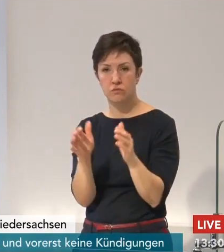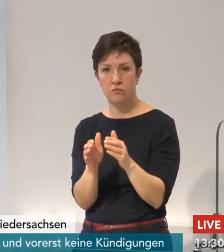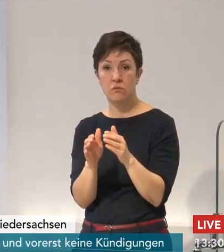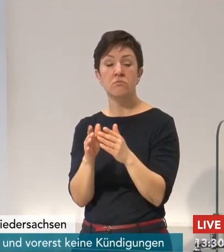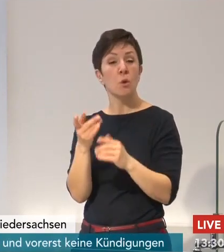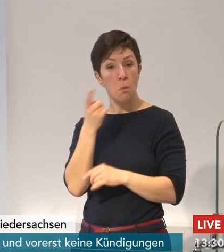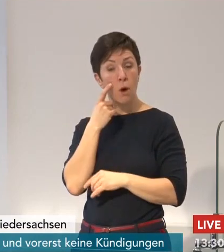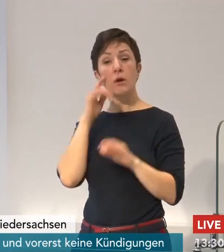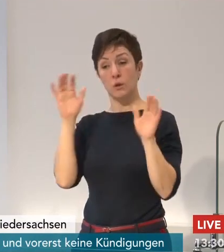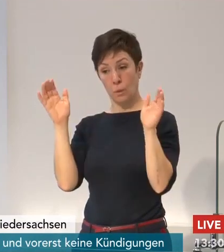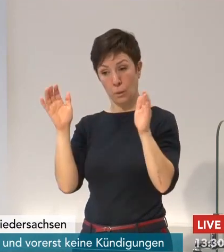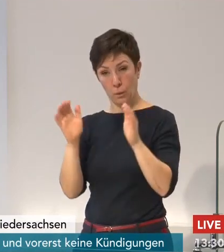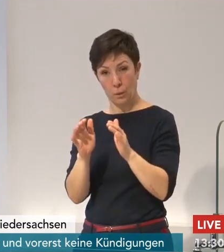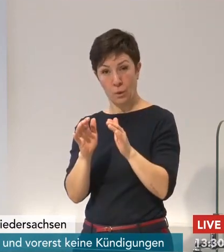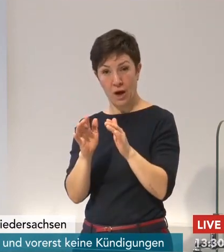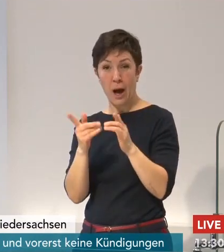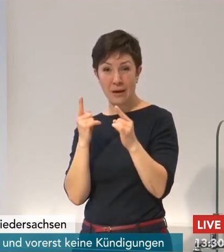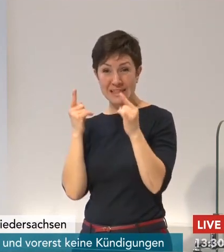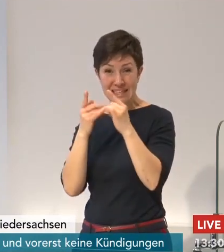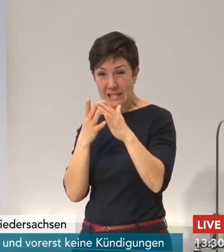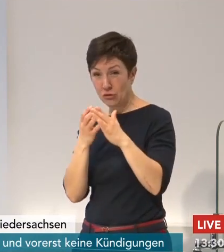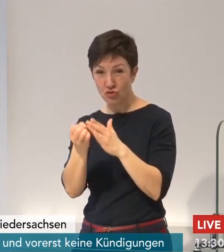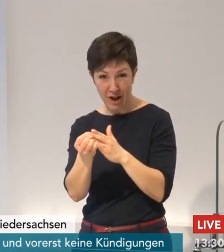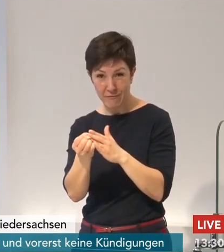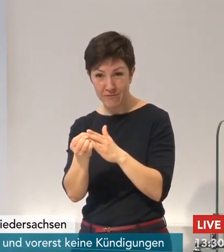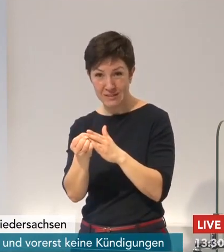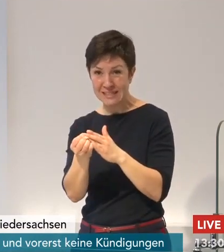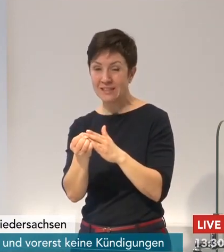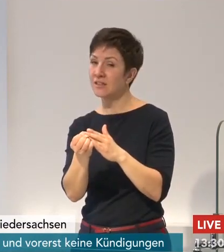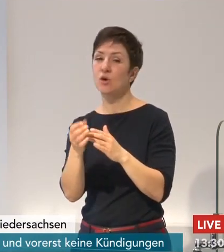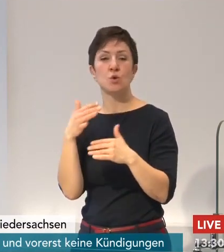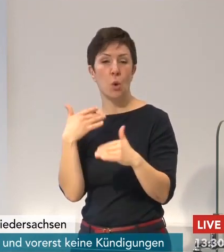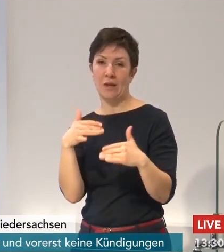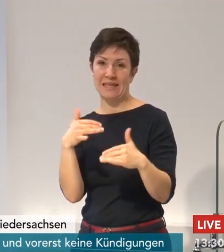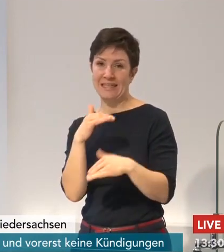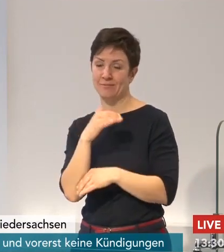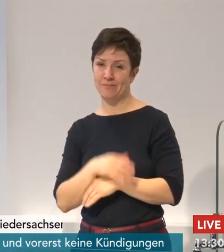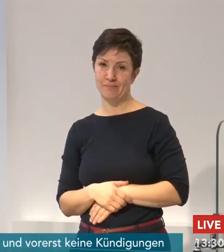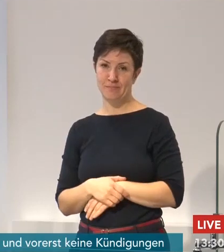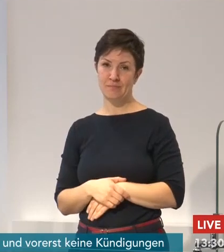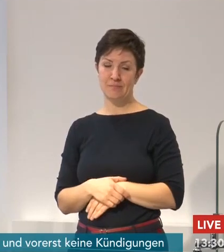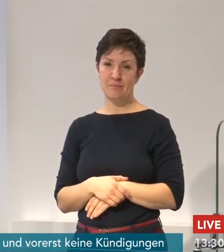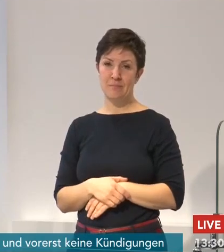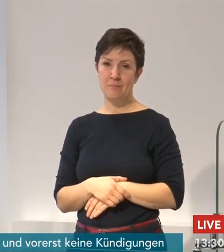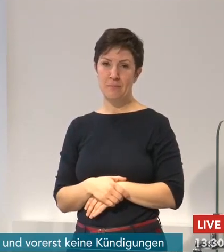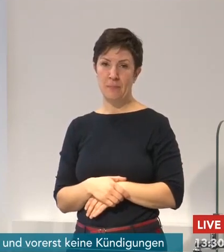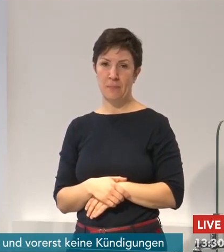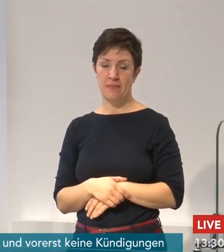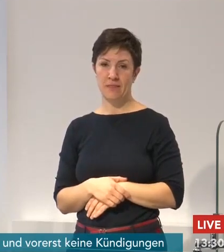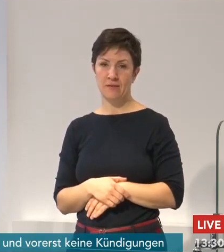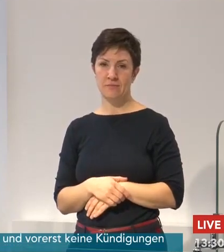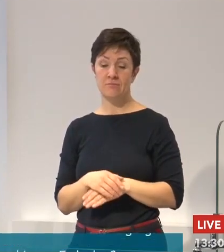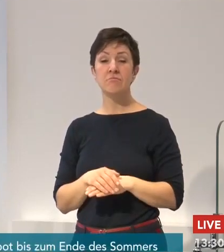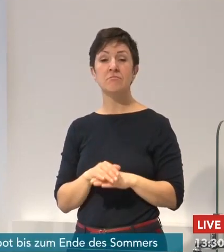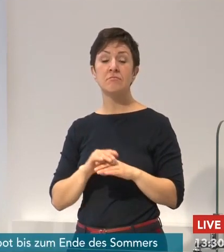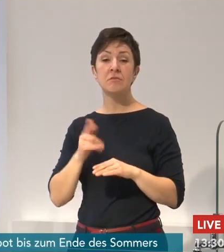sie ist auch noch nicht ausreichend. Wir wollen dann nach, in einem Schritt zwei, einen Übergang